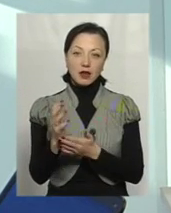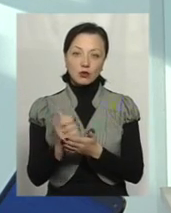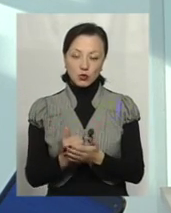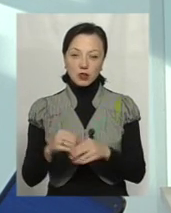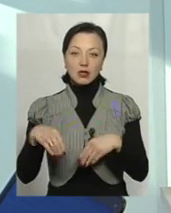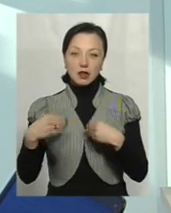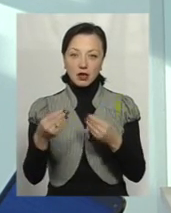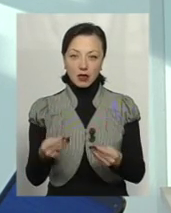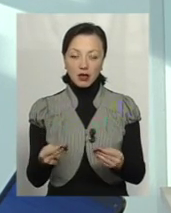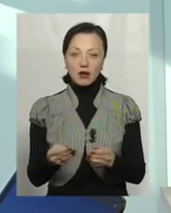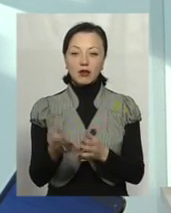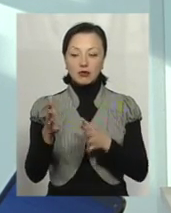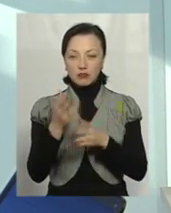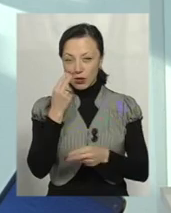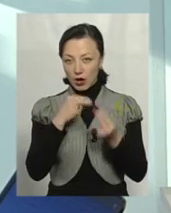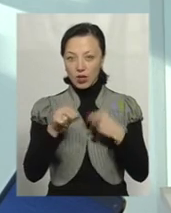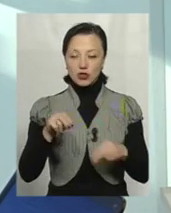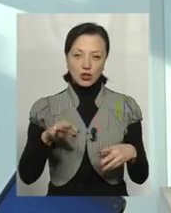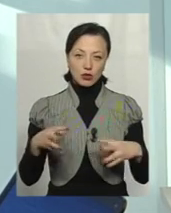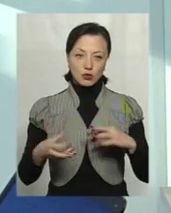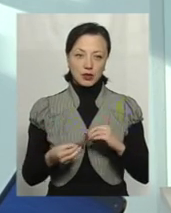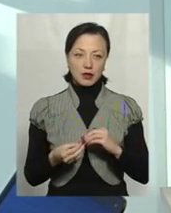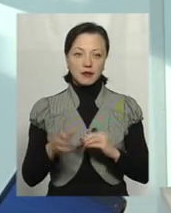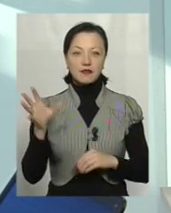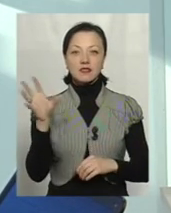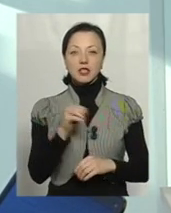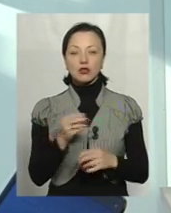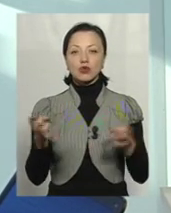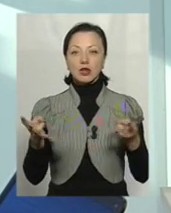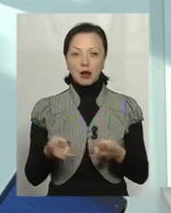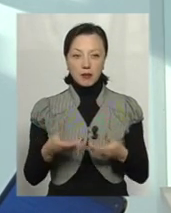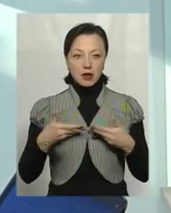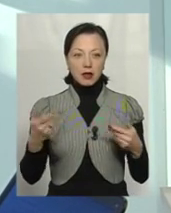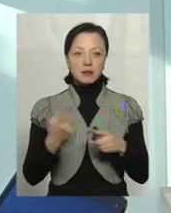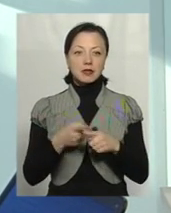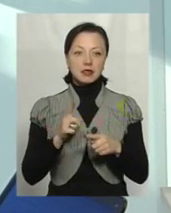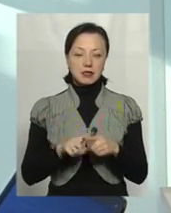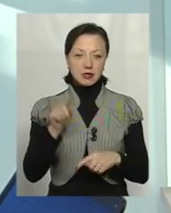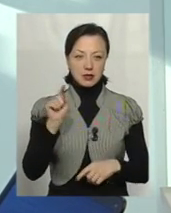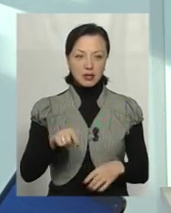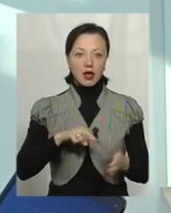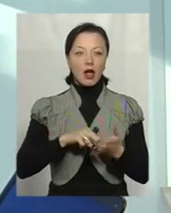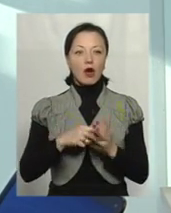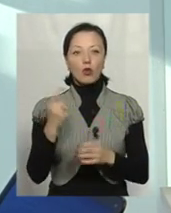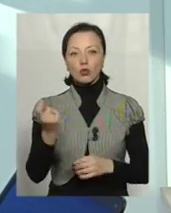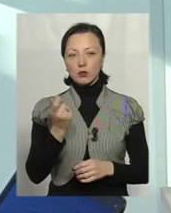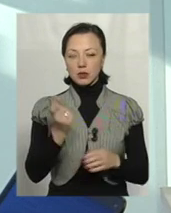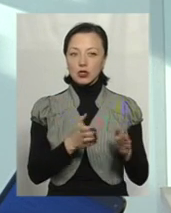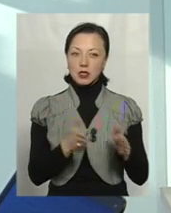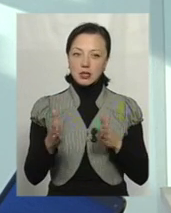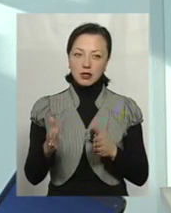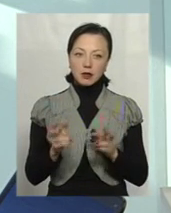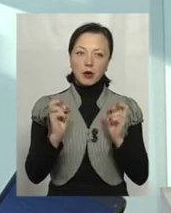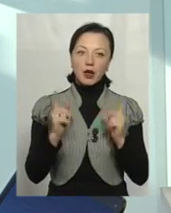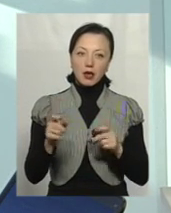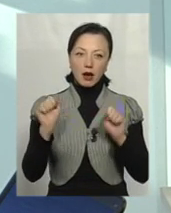дає набагато кращий результат. Все, що нам треба, це от саме це – економічна система. Як